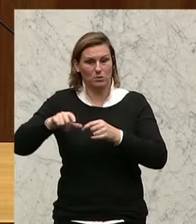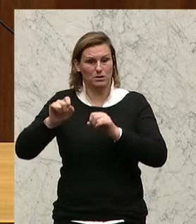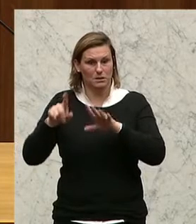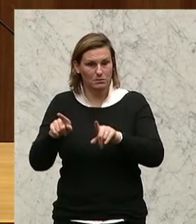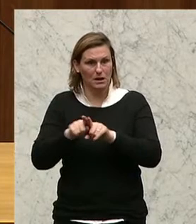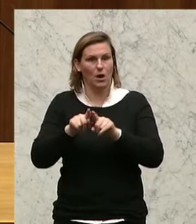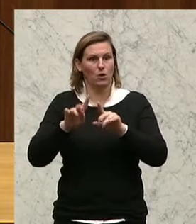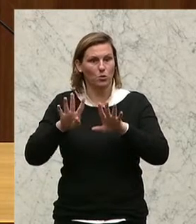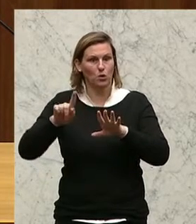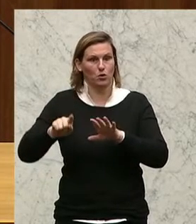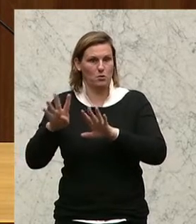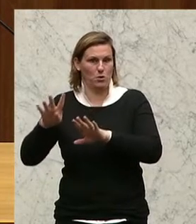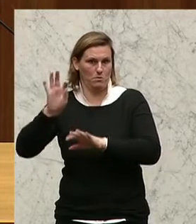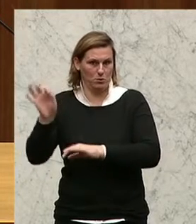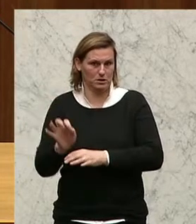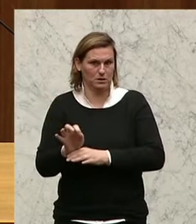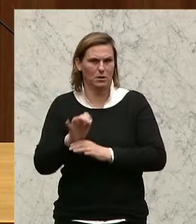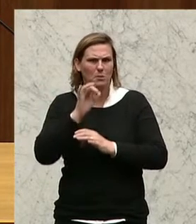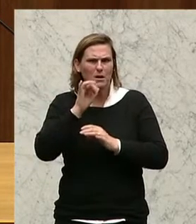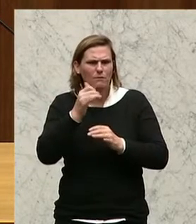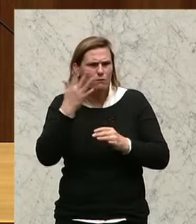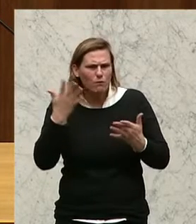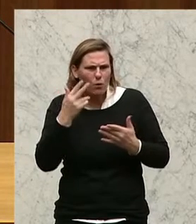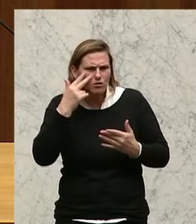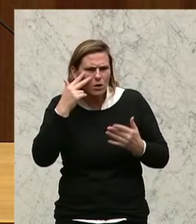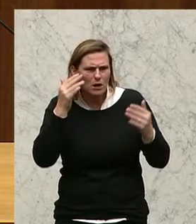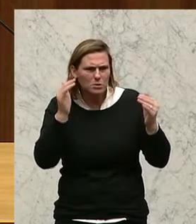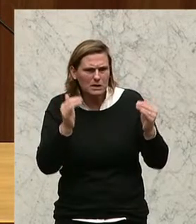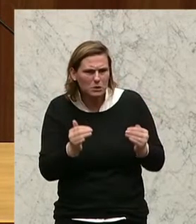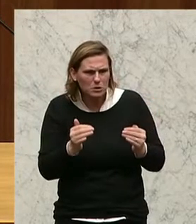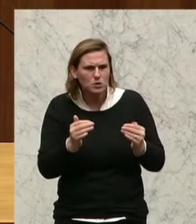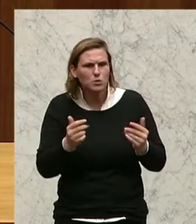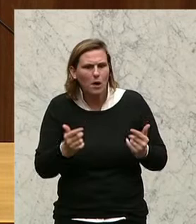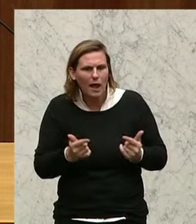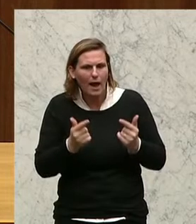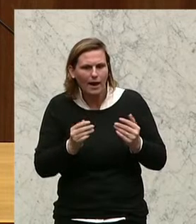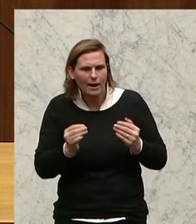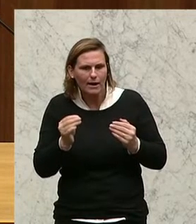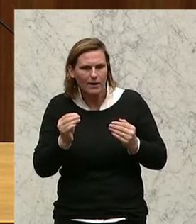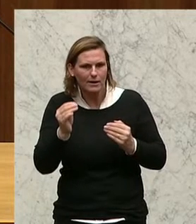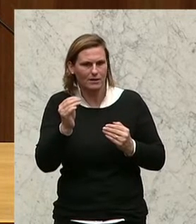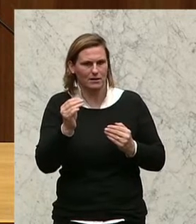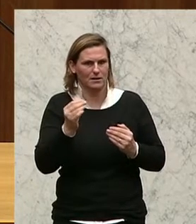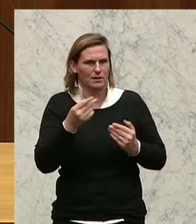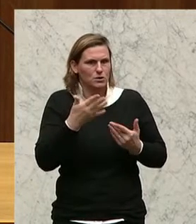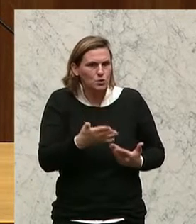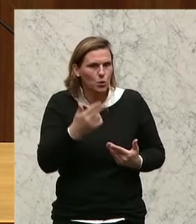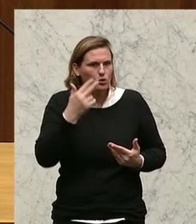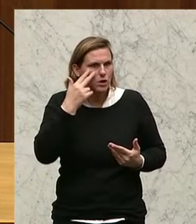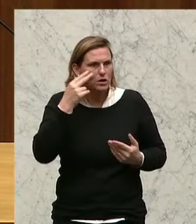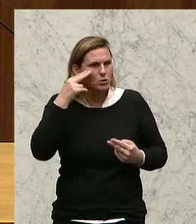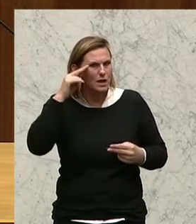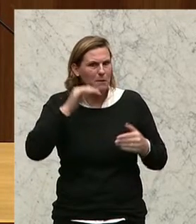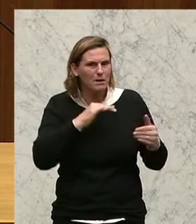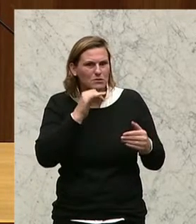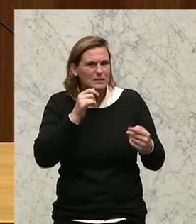9,9%. Also keinerlei Reduktion, sondern sie soll leicht ansteigen. Das bitte, Herr Minister, das ist doch kein Ziel, das